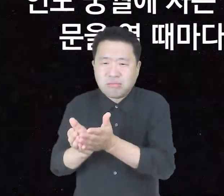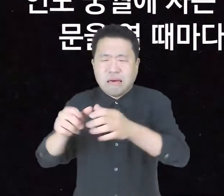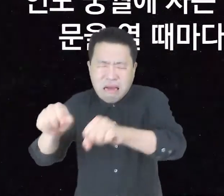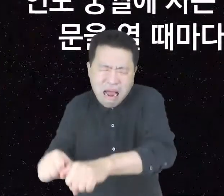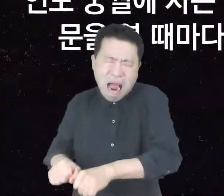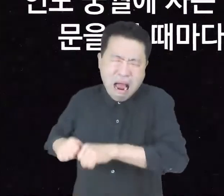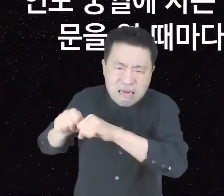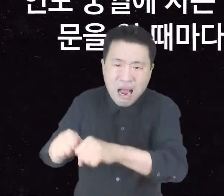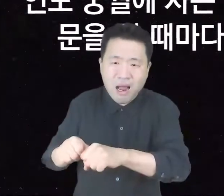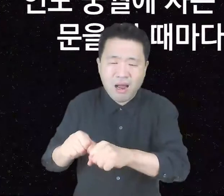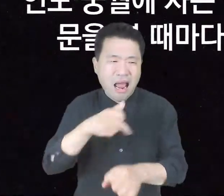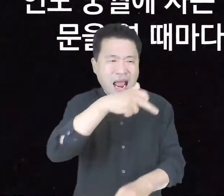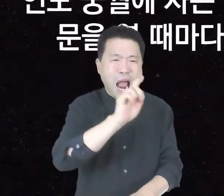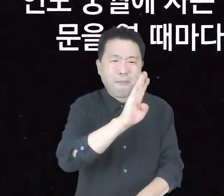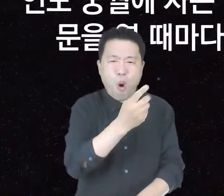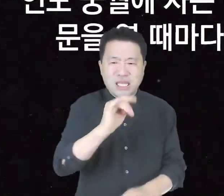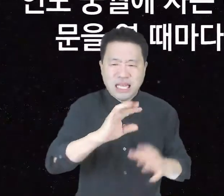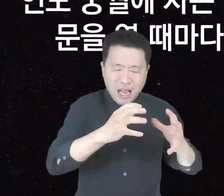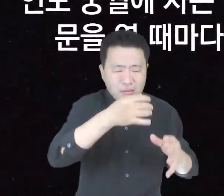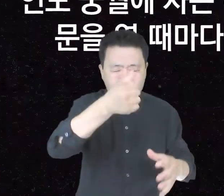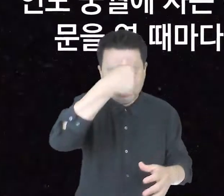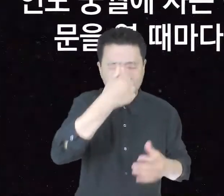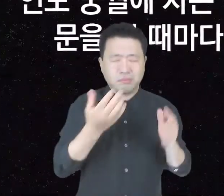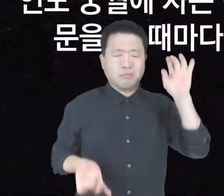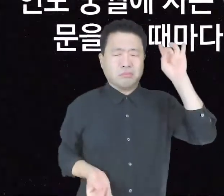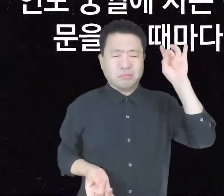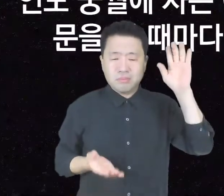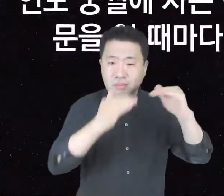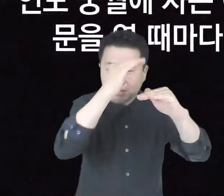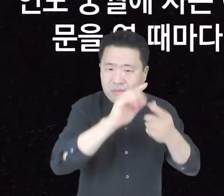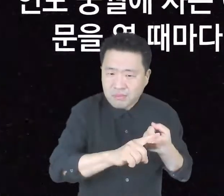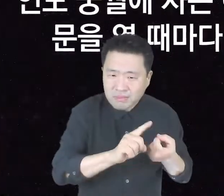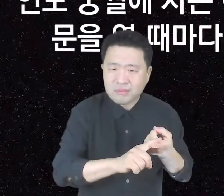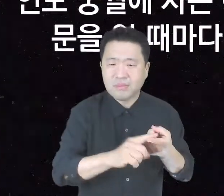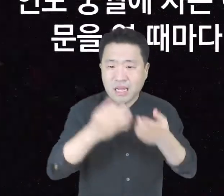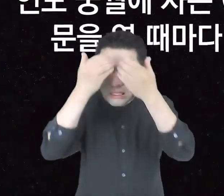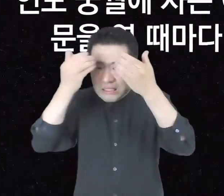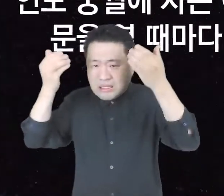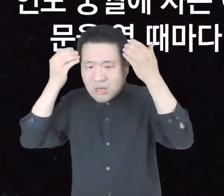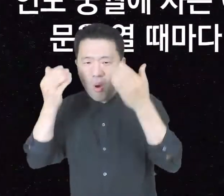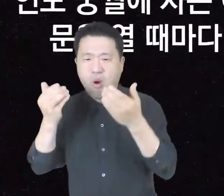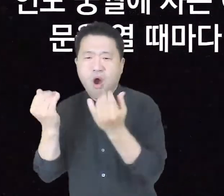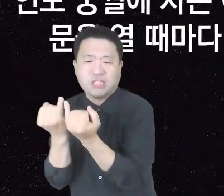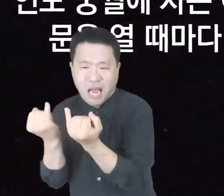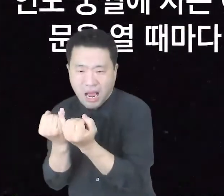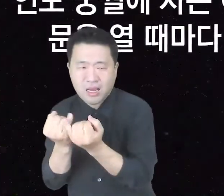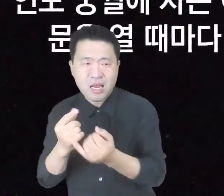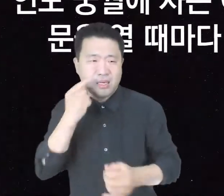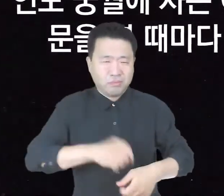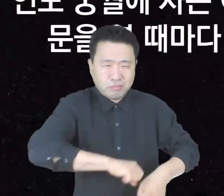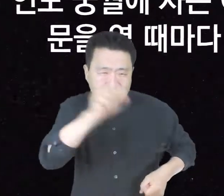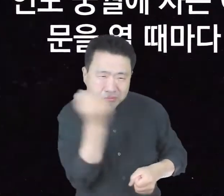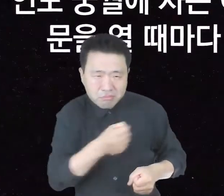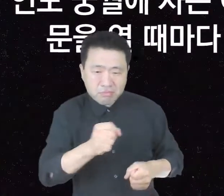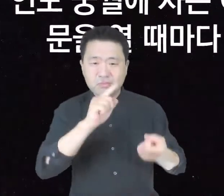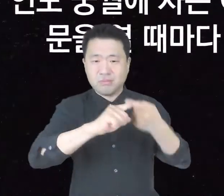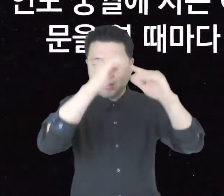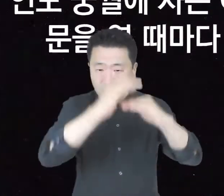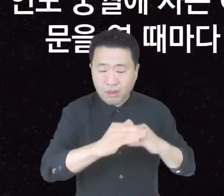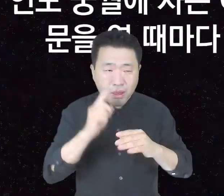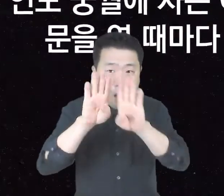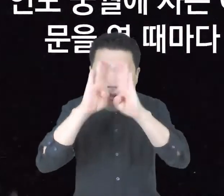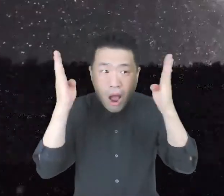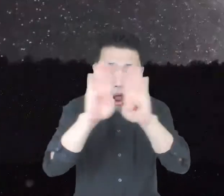캄보디아 승려. 인도 궁궐에 사는 아름다운 여인. 일본 사무라이. 문을 열 때마다 상상도 못했던